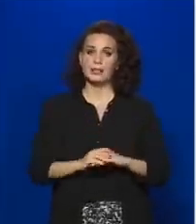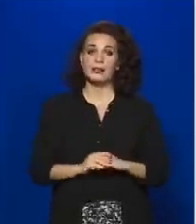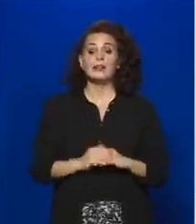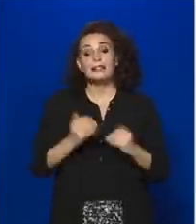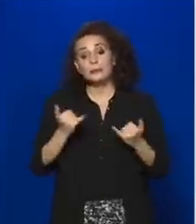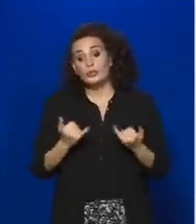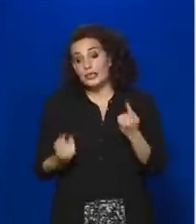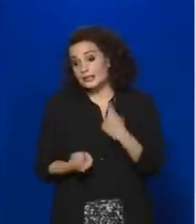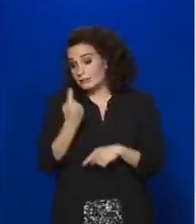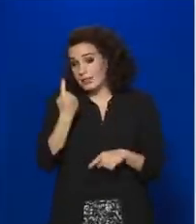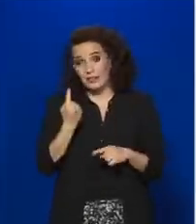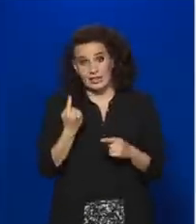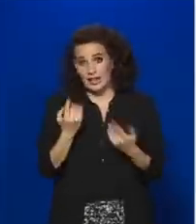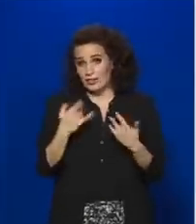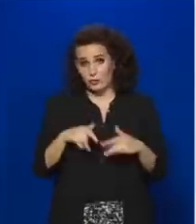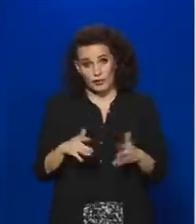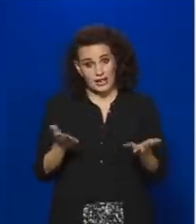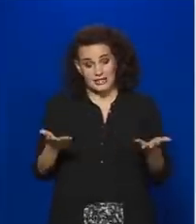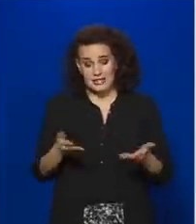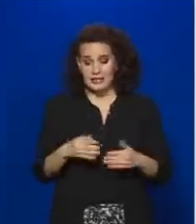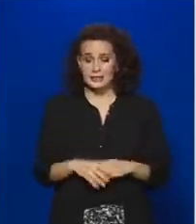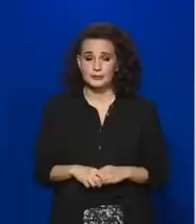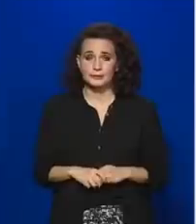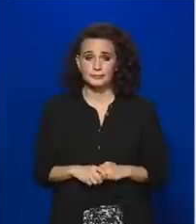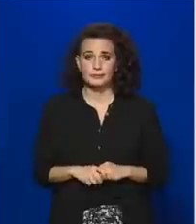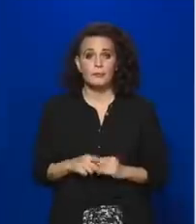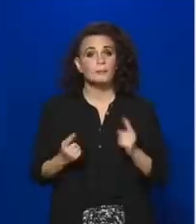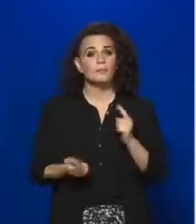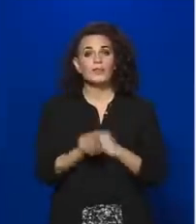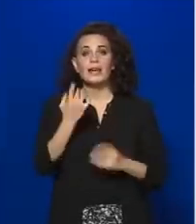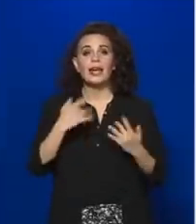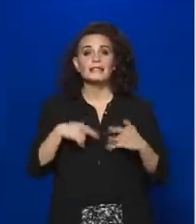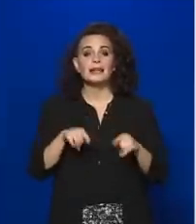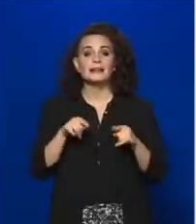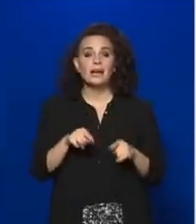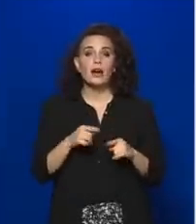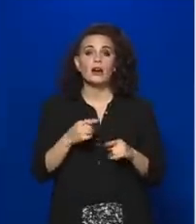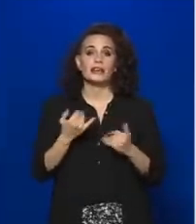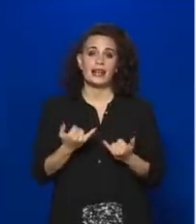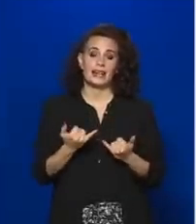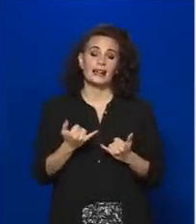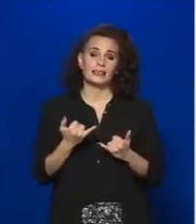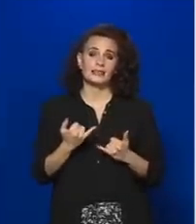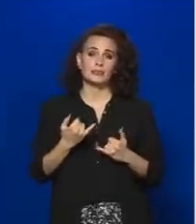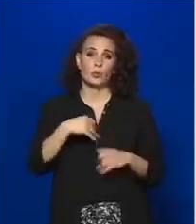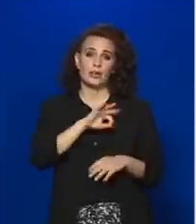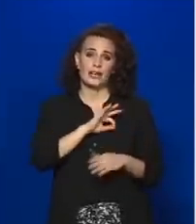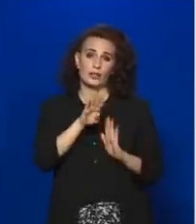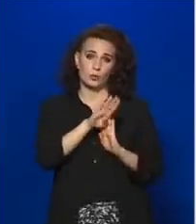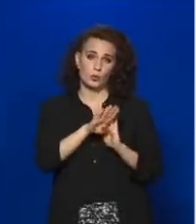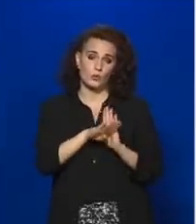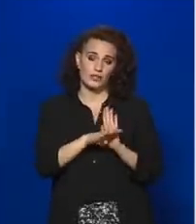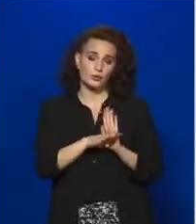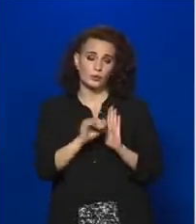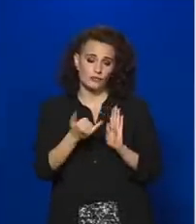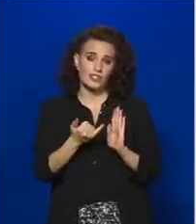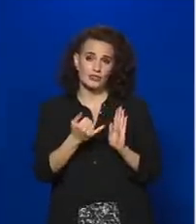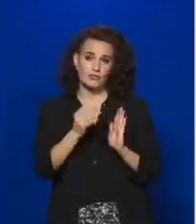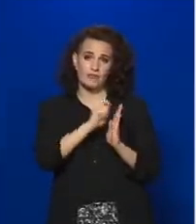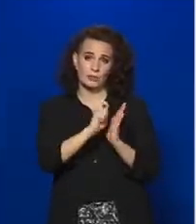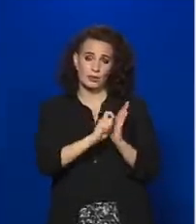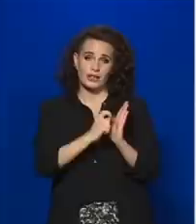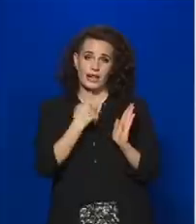kivételes helyzet, de a kivételes helyzetre a jelenlegi polgári törvénykönyv is tartalmaz előírásokat. Erre